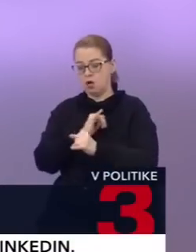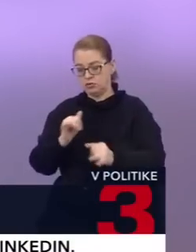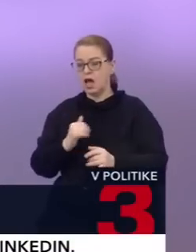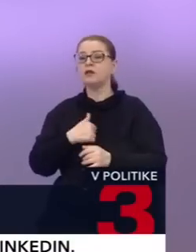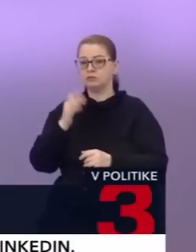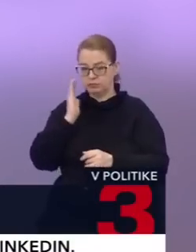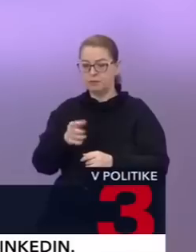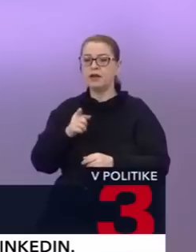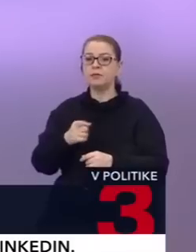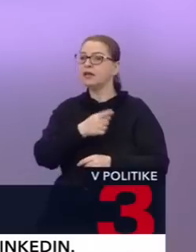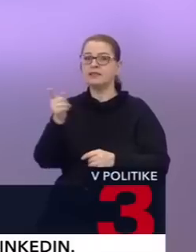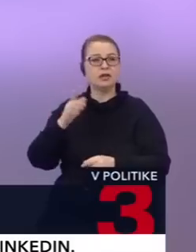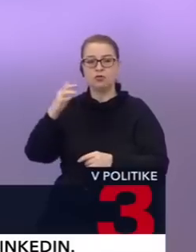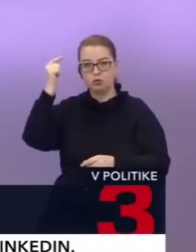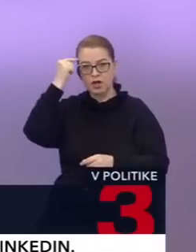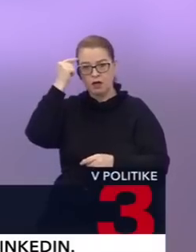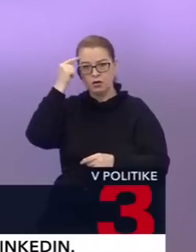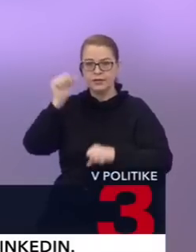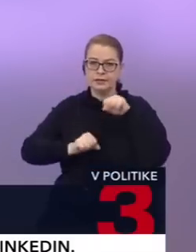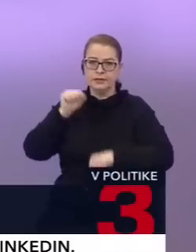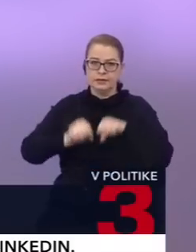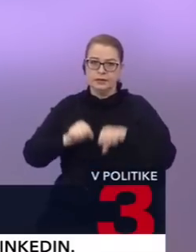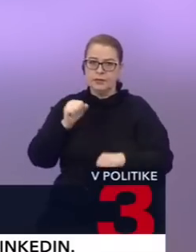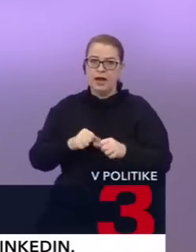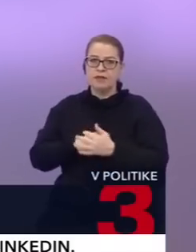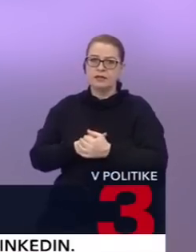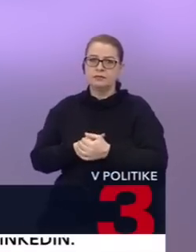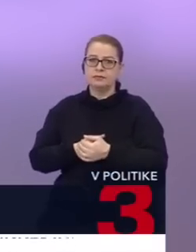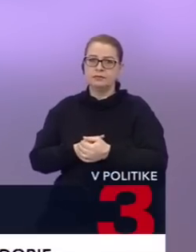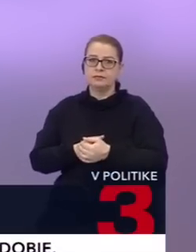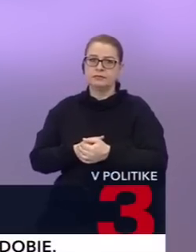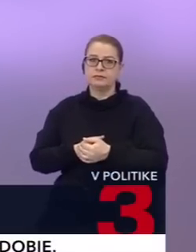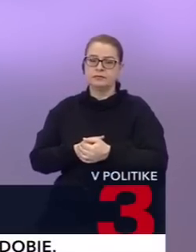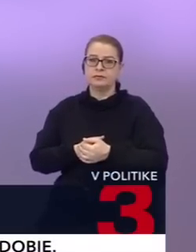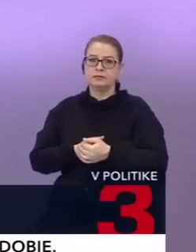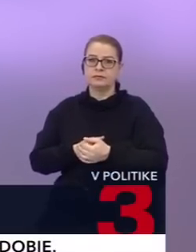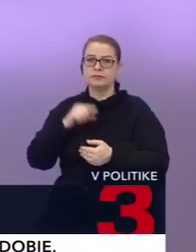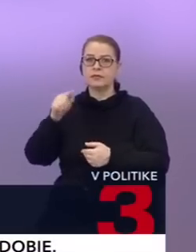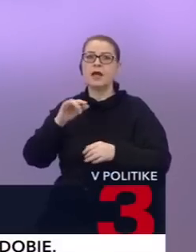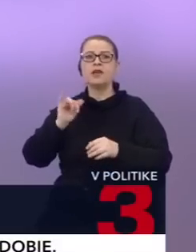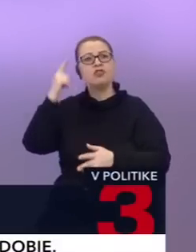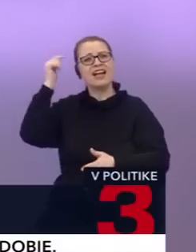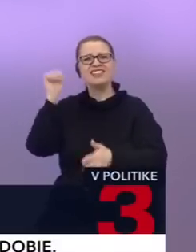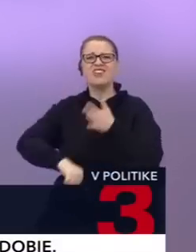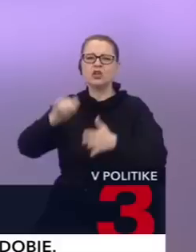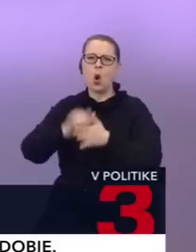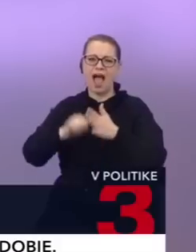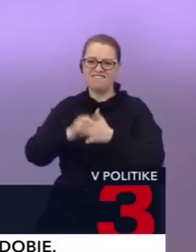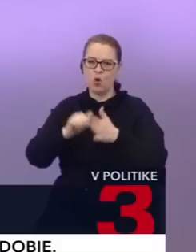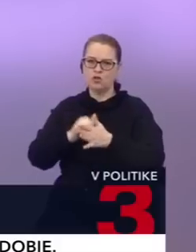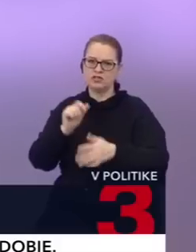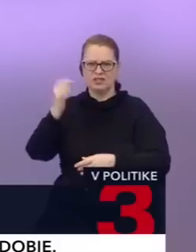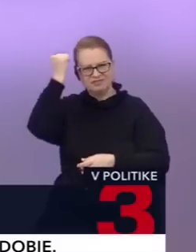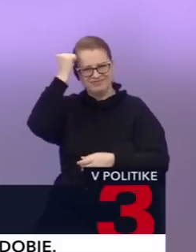nikto nebude stávať nezmyselne hlavu, to je dôležité, lebo viete, tam už len, tak aby som povedal, že iracionálna tvrdohlavosť môže toto